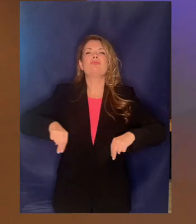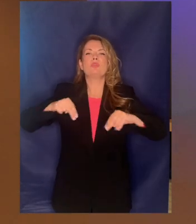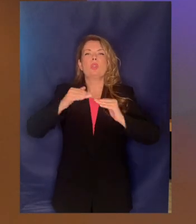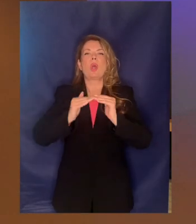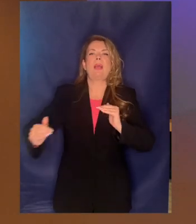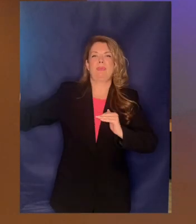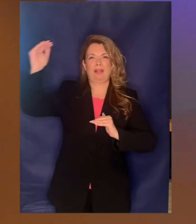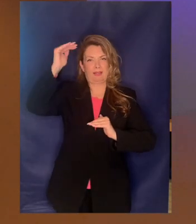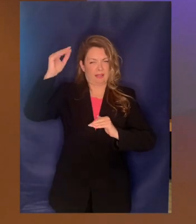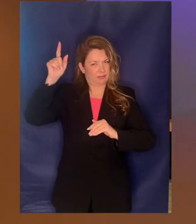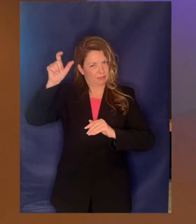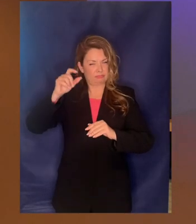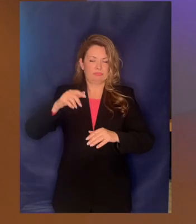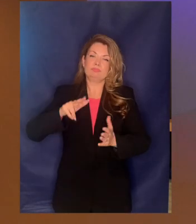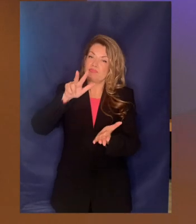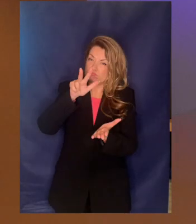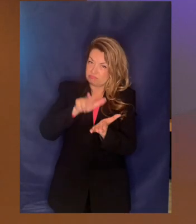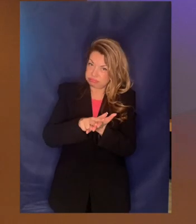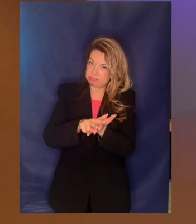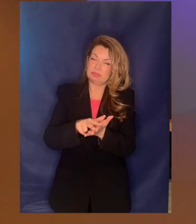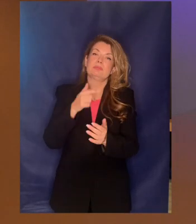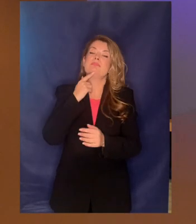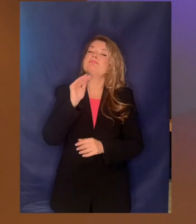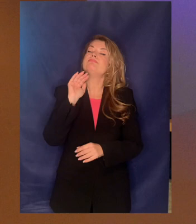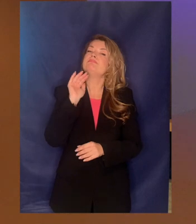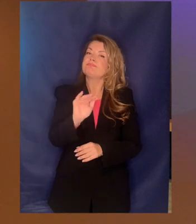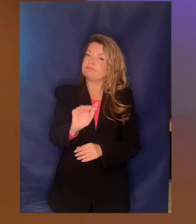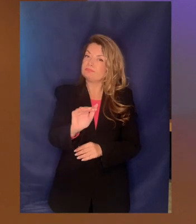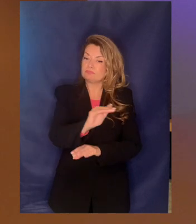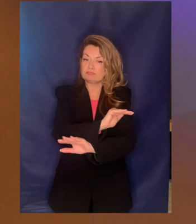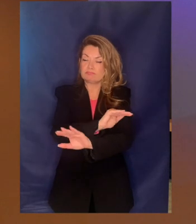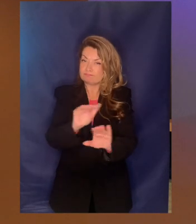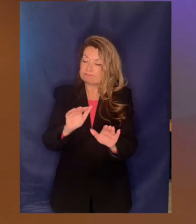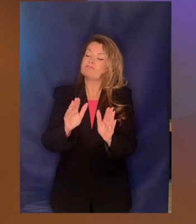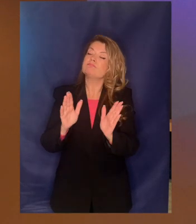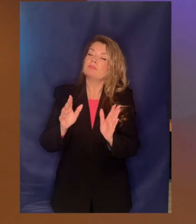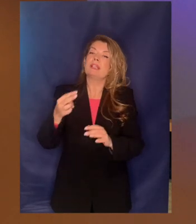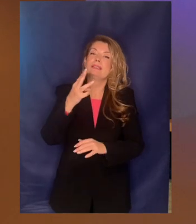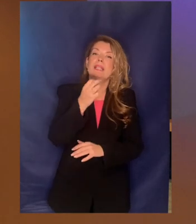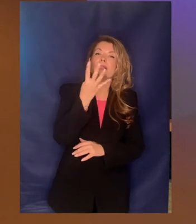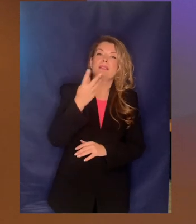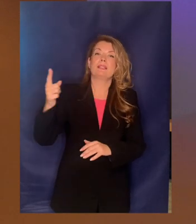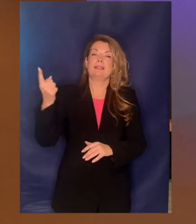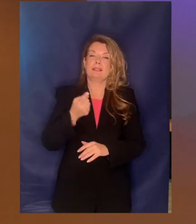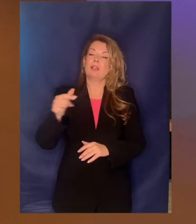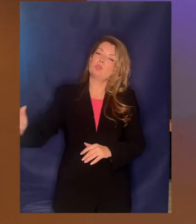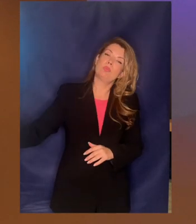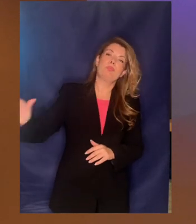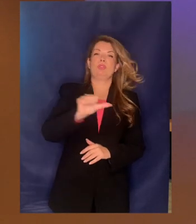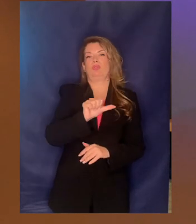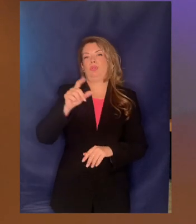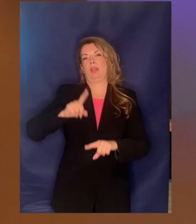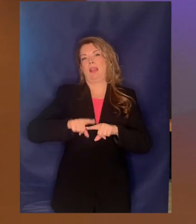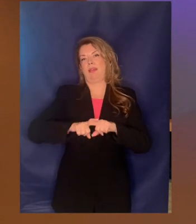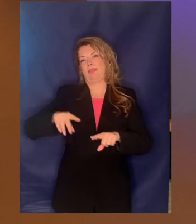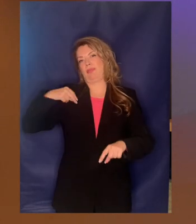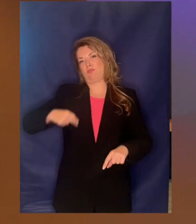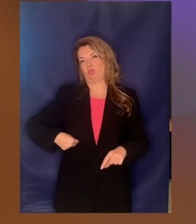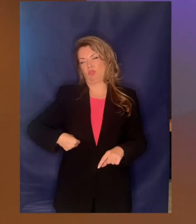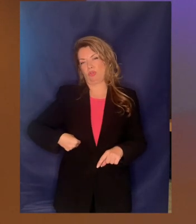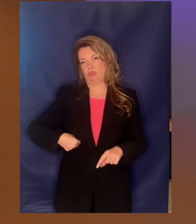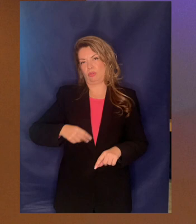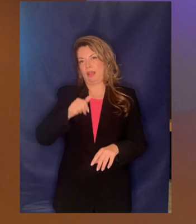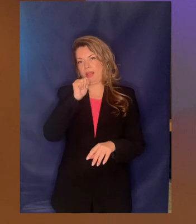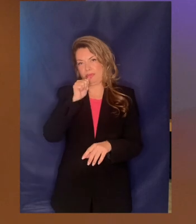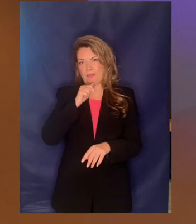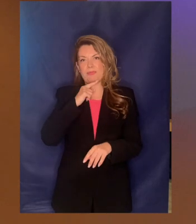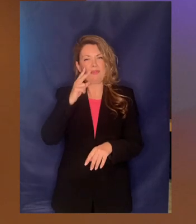όπου ζητάει το ΣΤΕΔ για να επιστραφεί το 34% στο ελληνικό δημόσιο και όπως βλέπετε